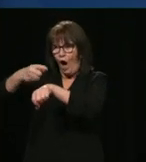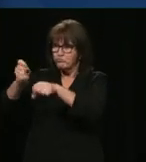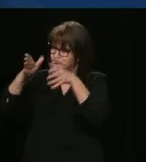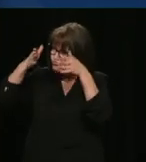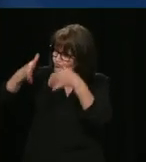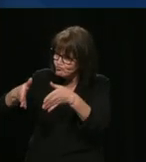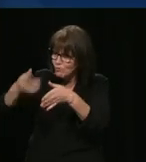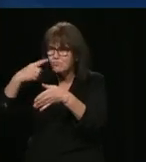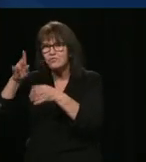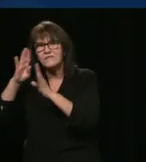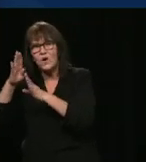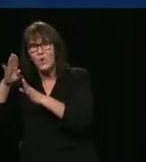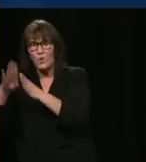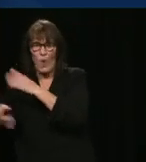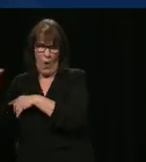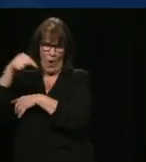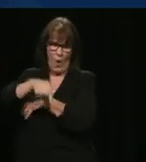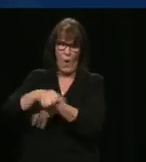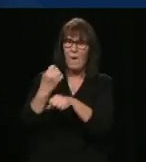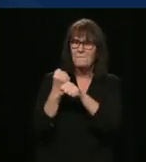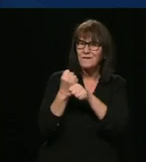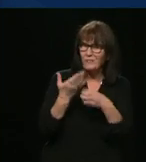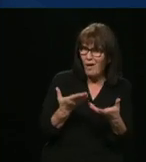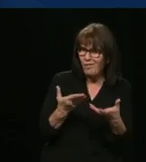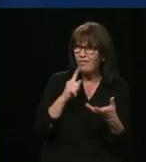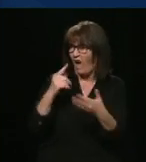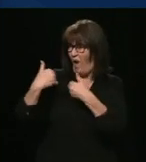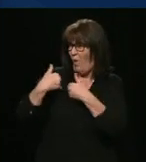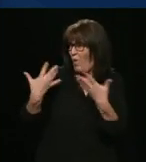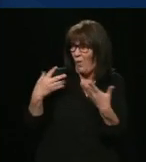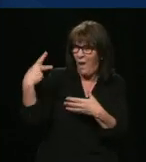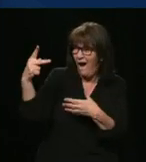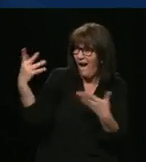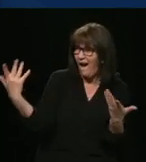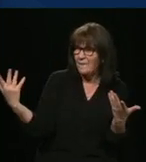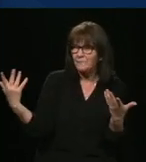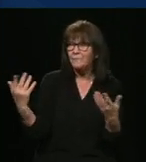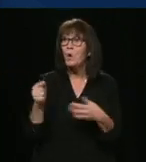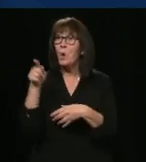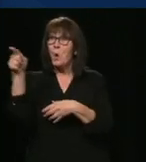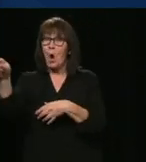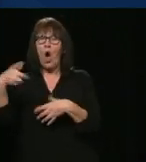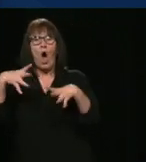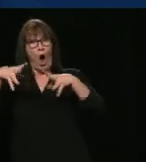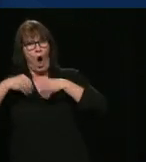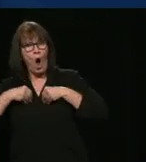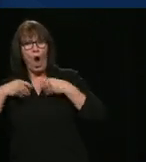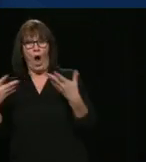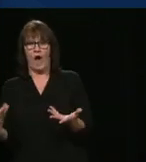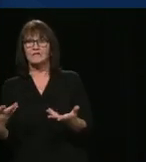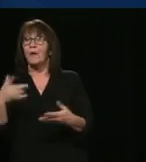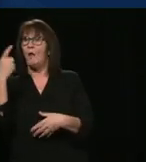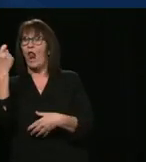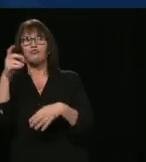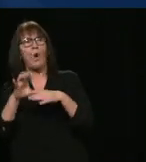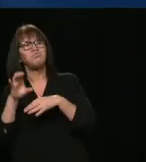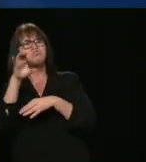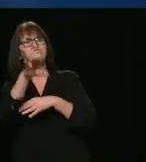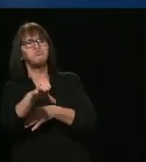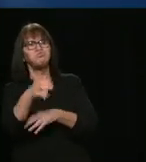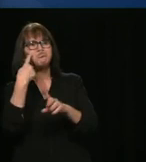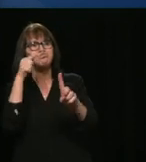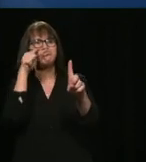servir l'État québécois? Financer les paris incertains d'un milliardaire qui cache son argent aux îles Caïman,